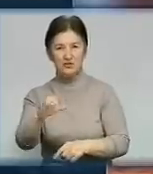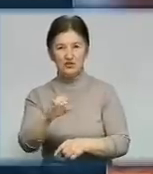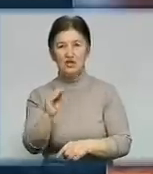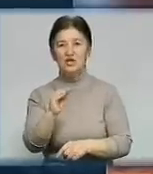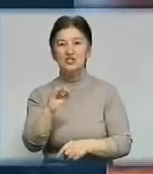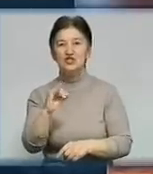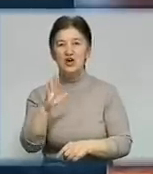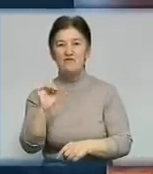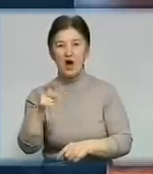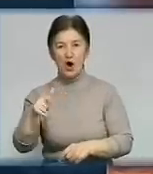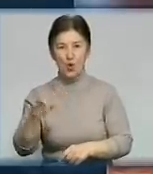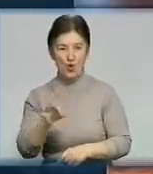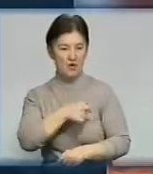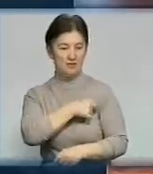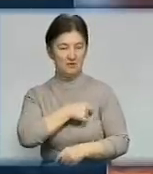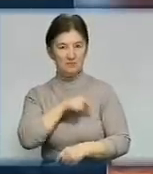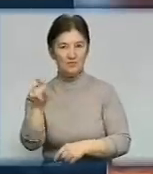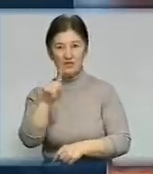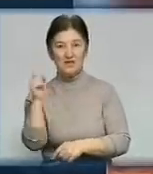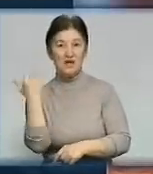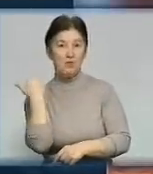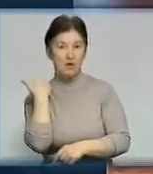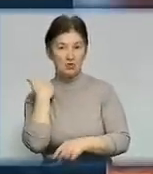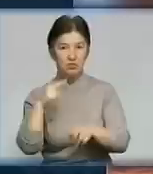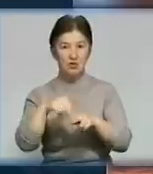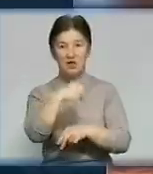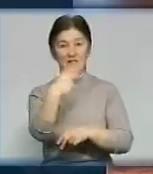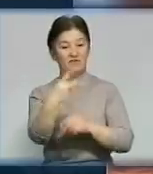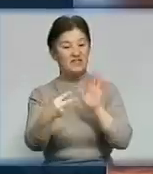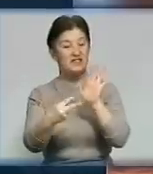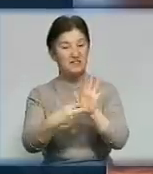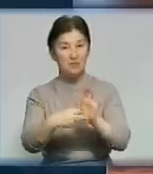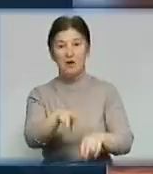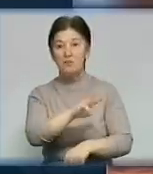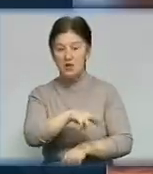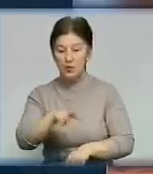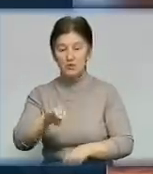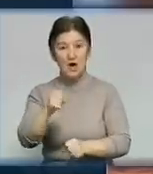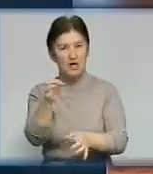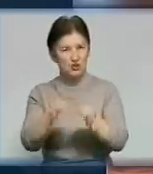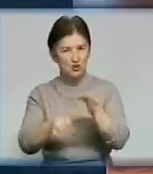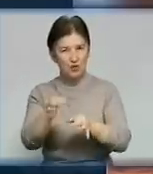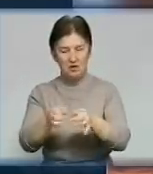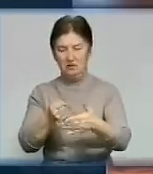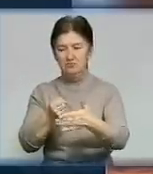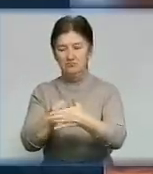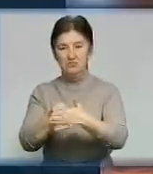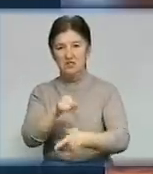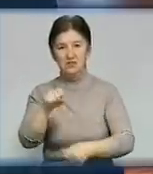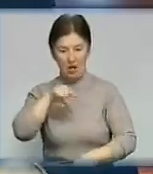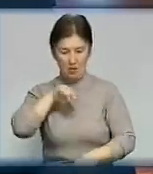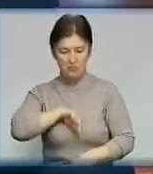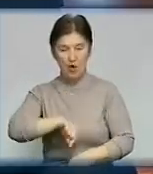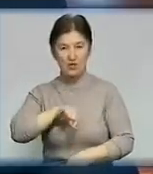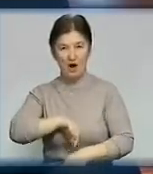Живаго. Ця компанія чистими заборгувала робітникам 27 мільйонів гривень. У судах люди отримали право на аморальну компенсацію за